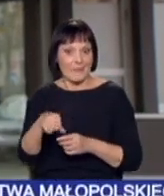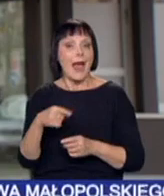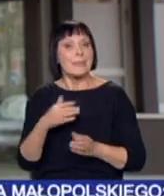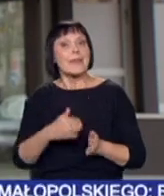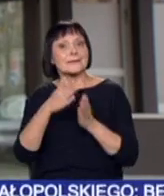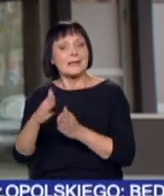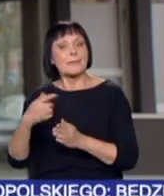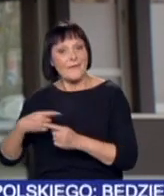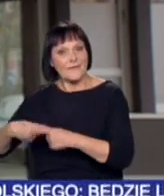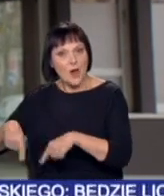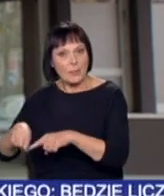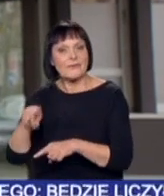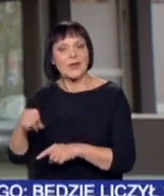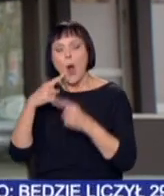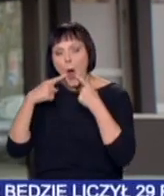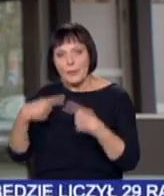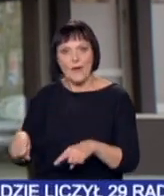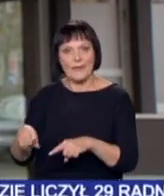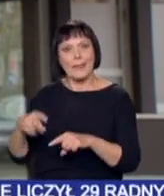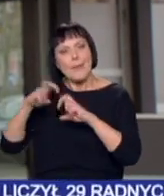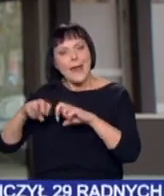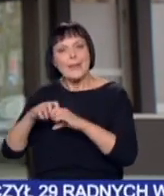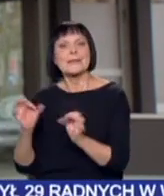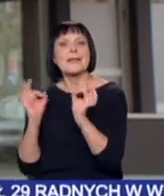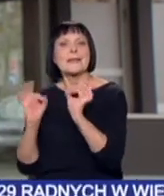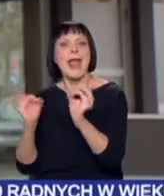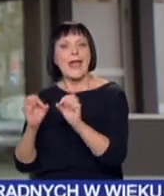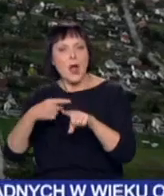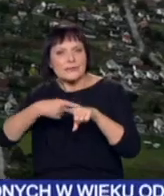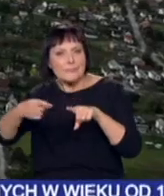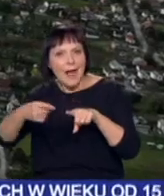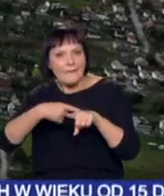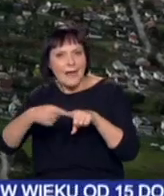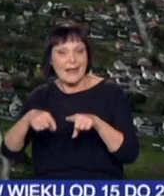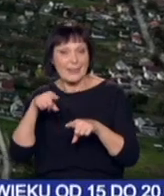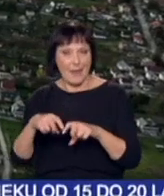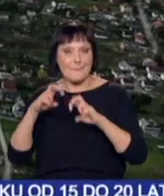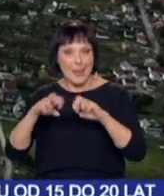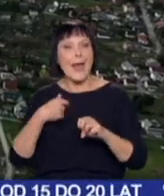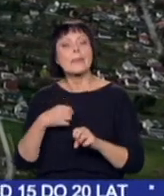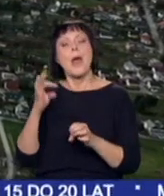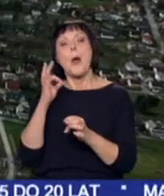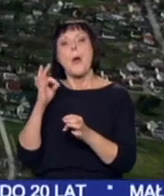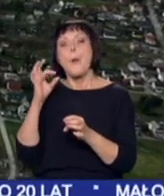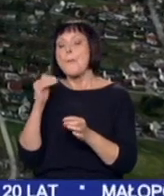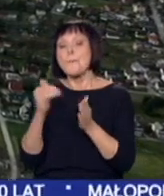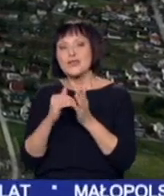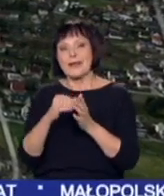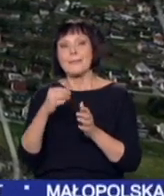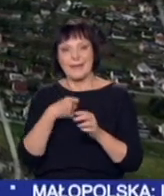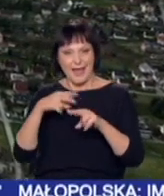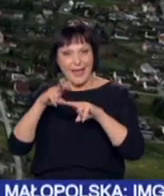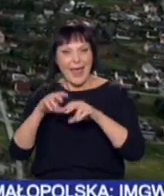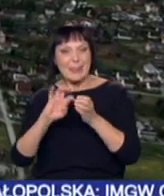kolejnego podwykonawcę, który padał za badanie jakości spawów tych rur. Do tych badań potrzebny był defektoskop. Z uwagi na